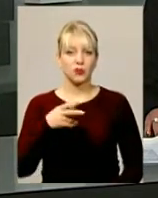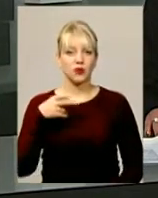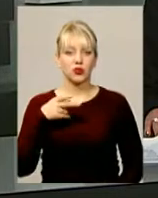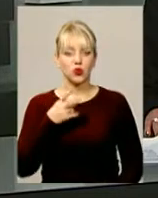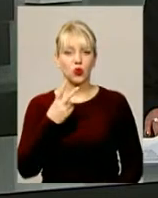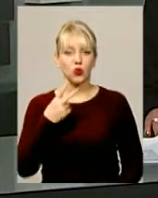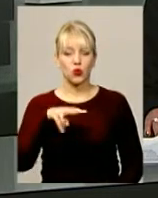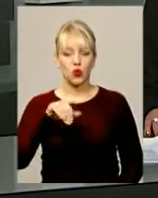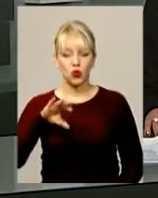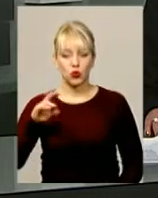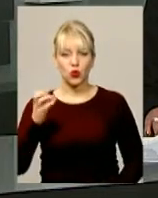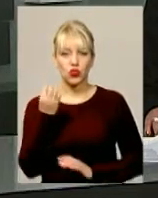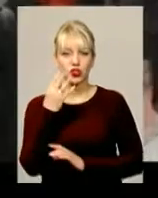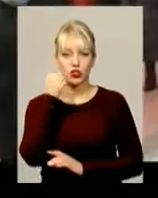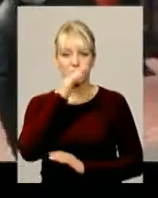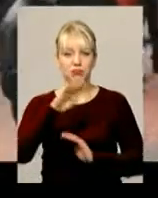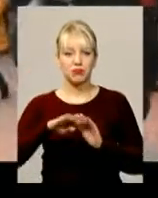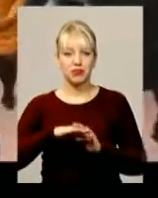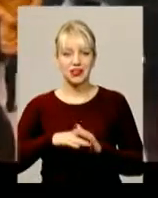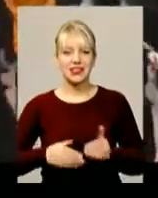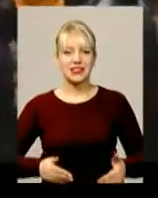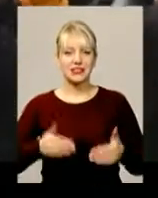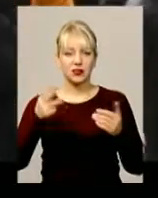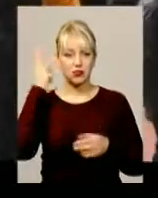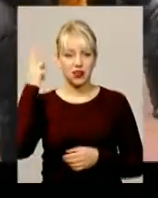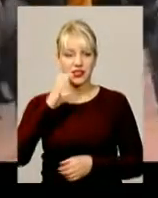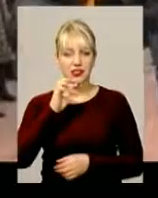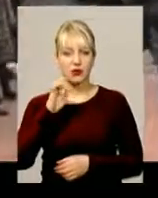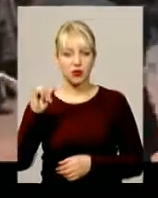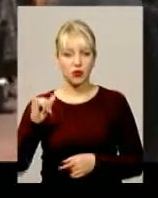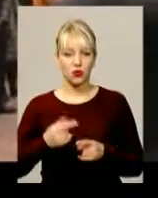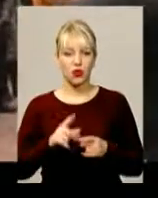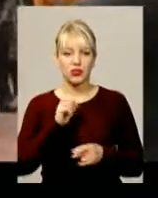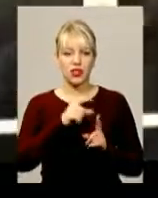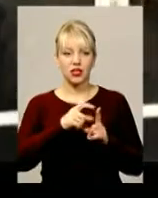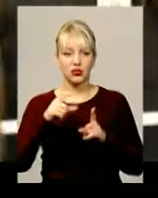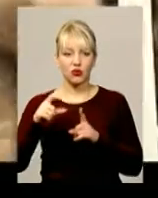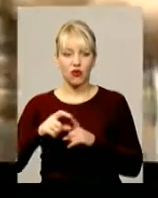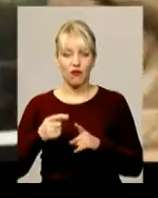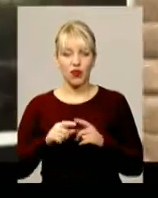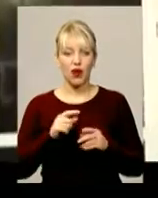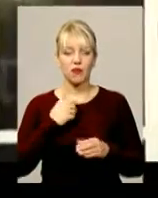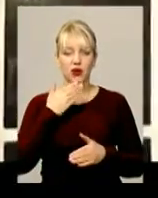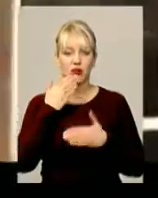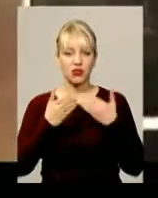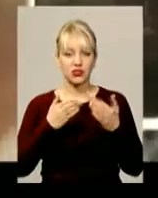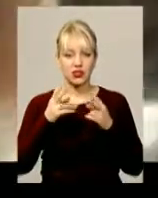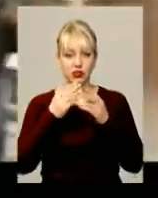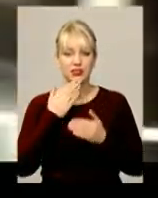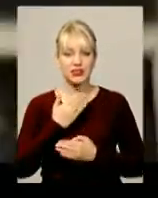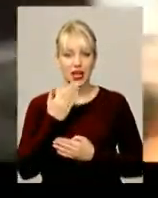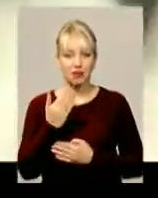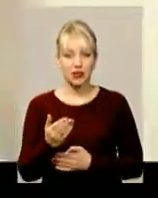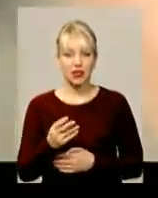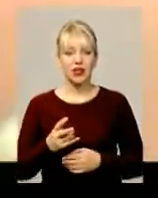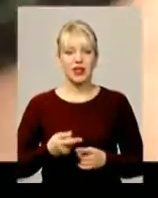року під стінами Хмельницької СБУ. За словами начальника відділу розгляду запитів на публічну інформацію Генпрокуратури